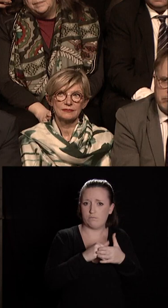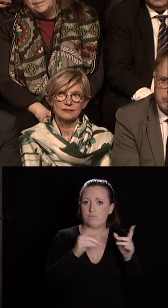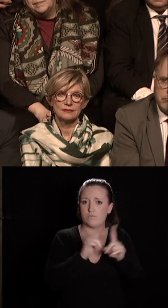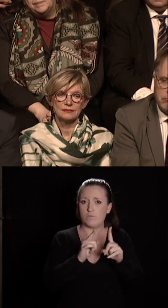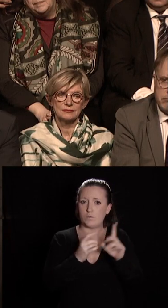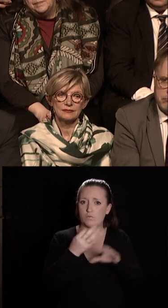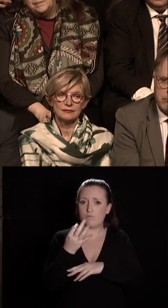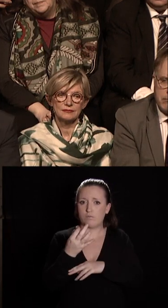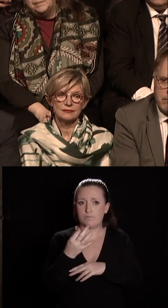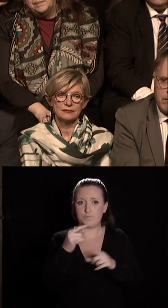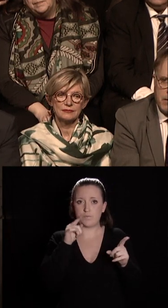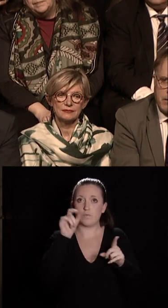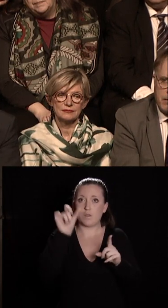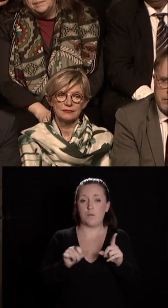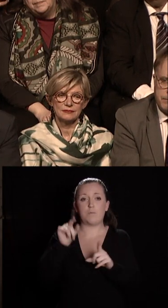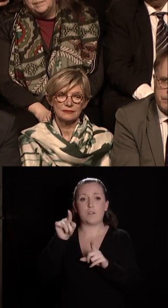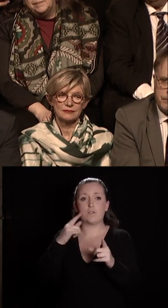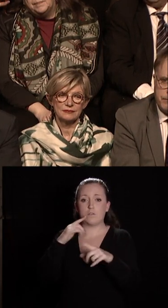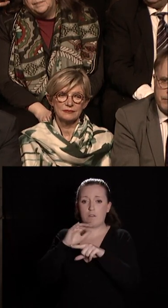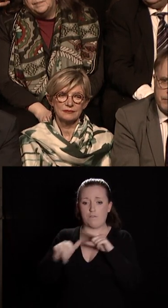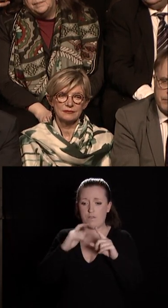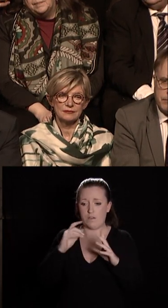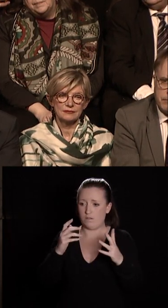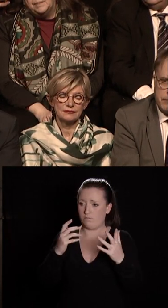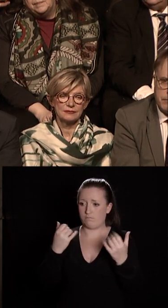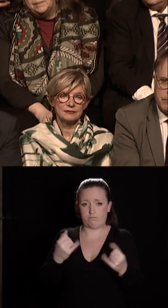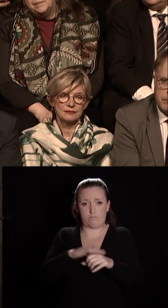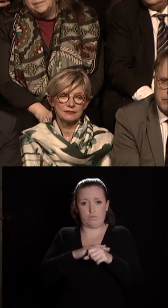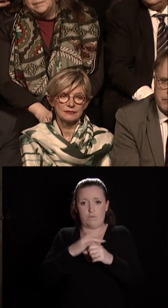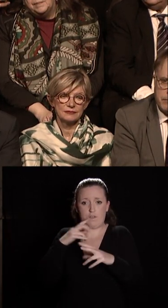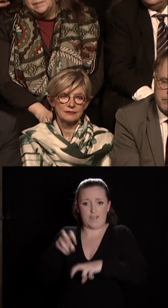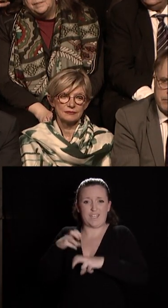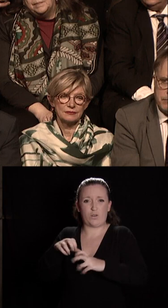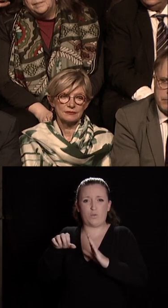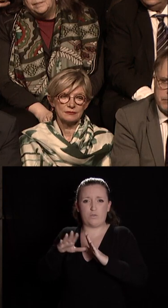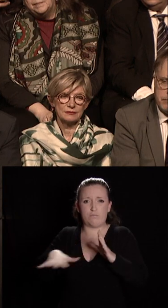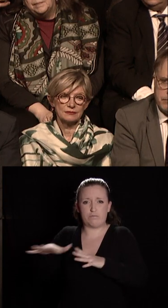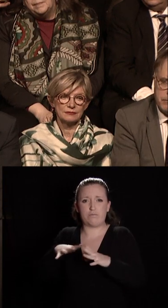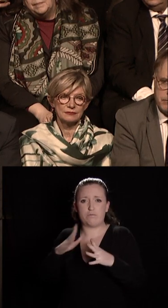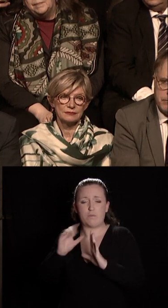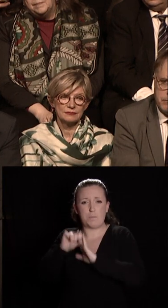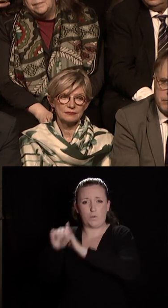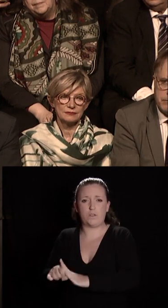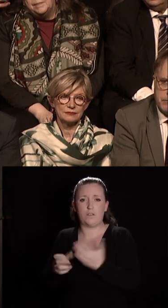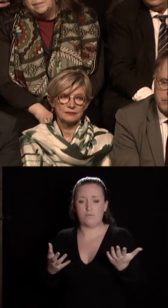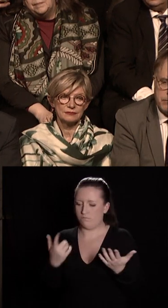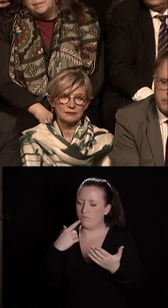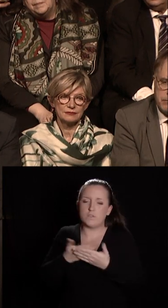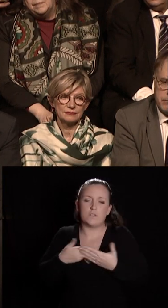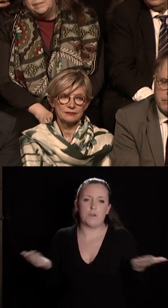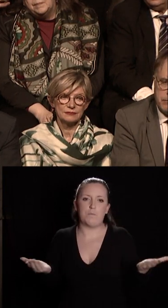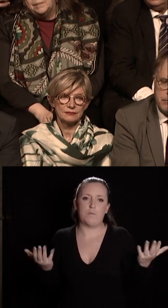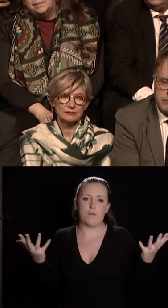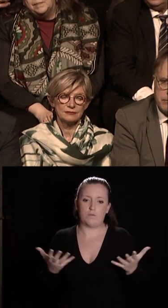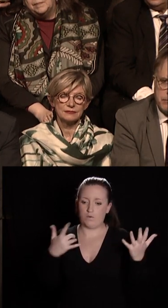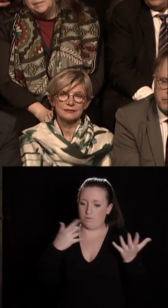'agriculture périurbaine une de ses priorités. D'une certaine manière, c'est assez simple. Il s'agit de